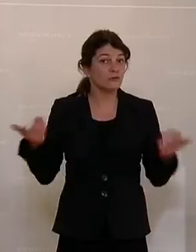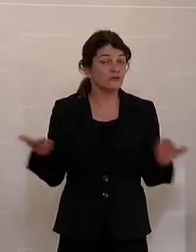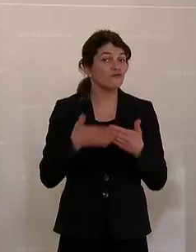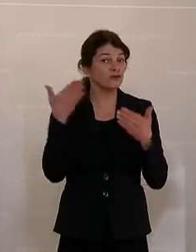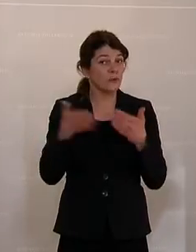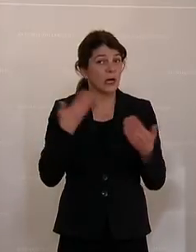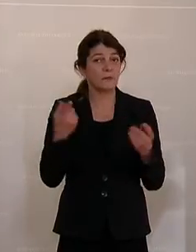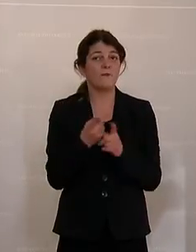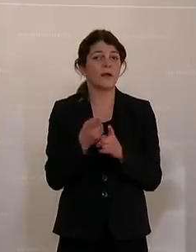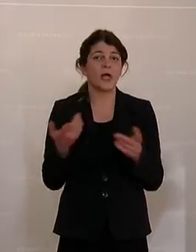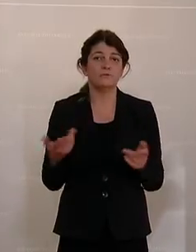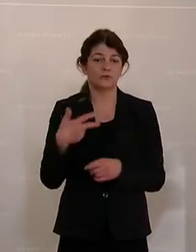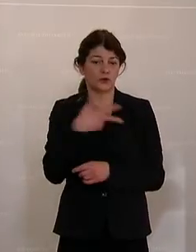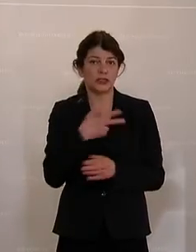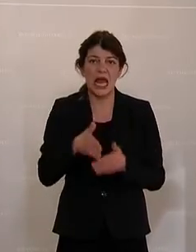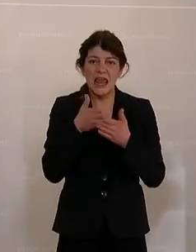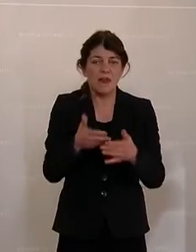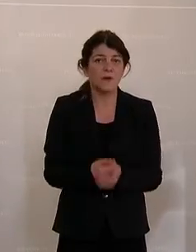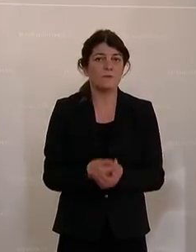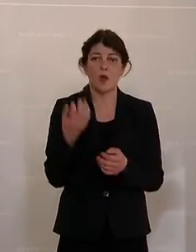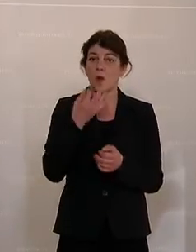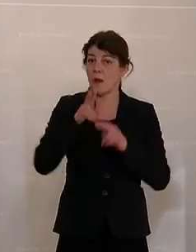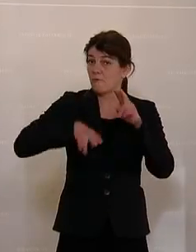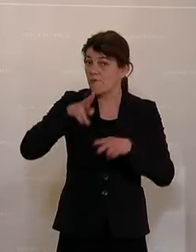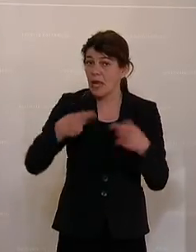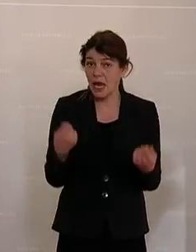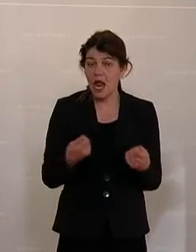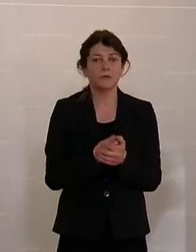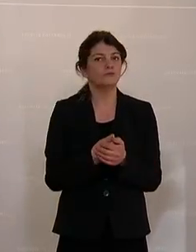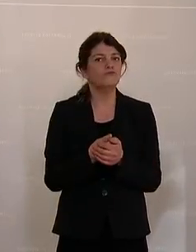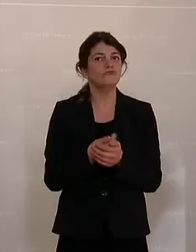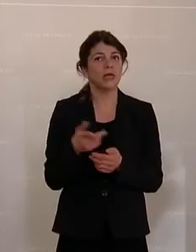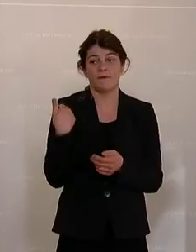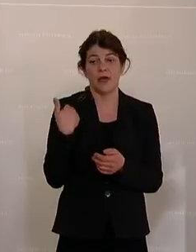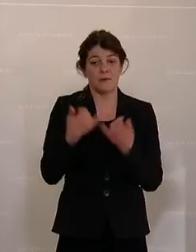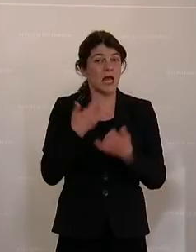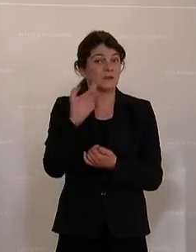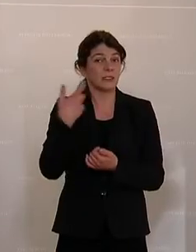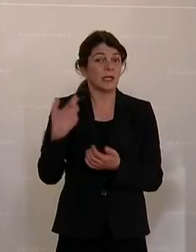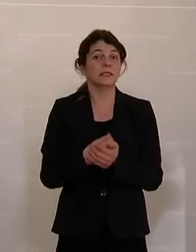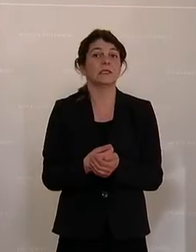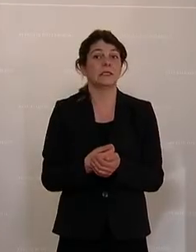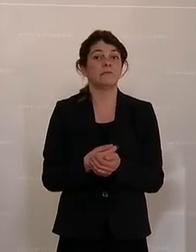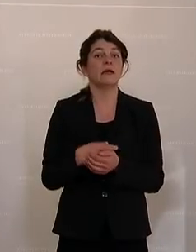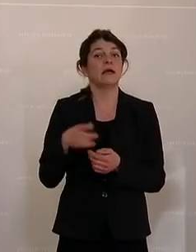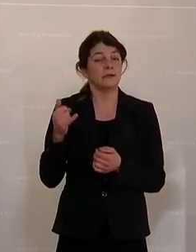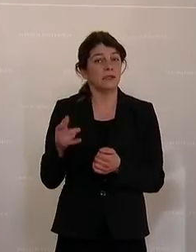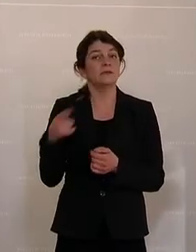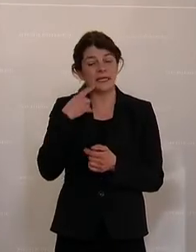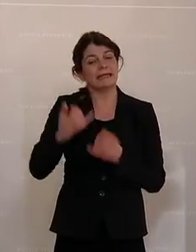Beispiel so wie bei der Sozialhilfe oder beim Pflegegeld. Das wurde 2020 an der jährlichen